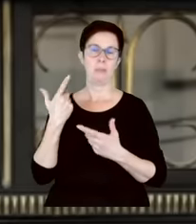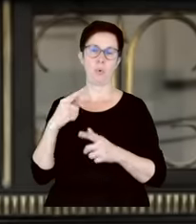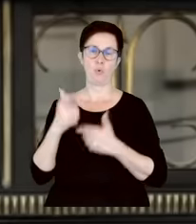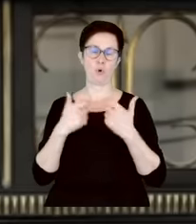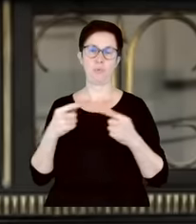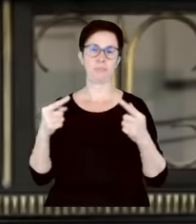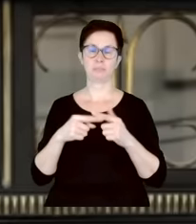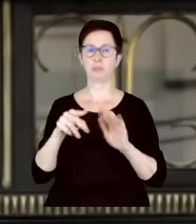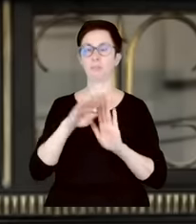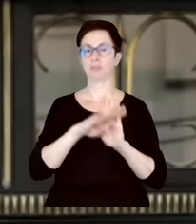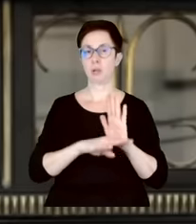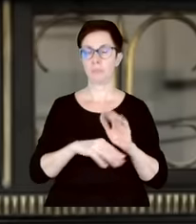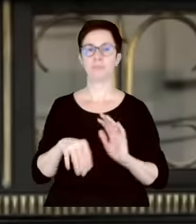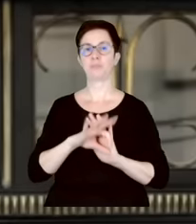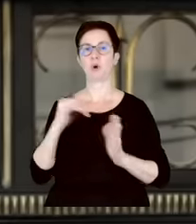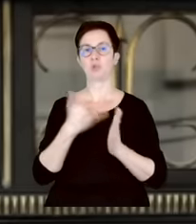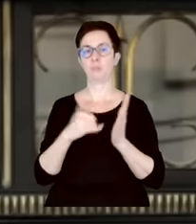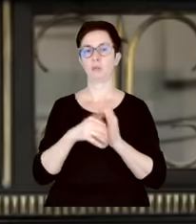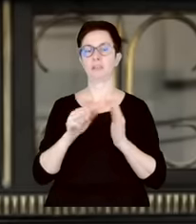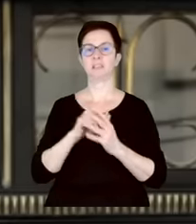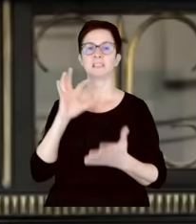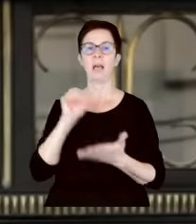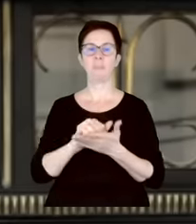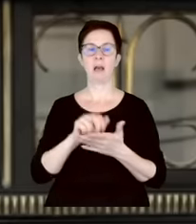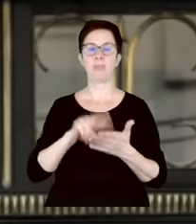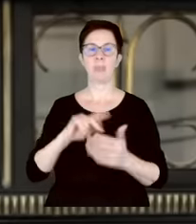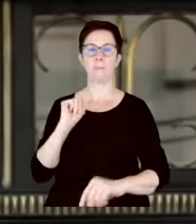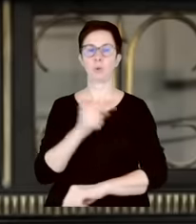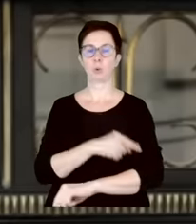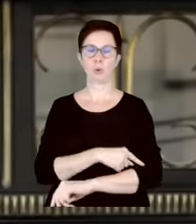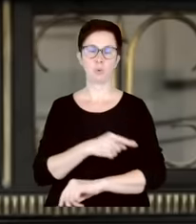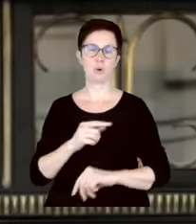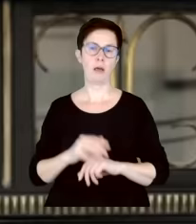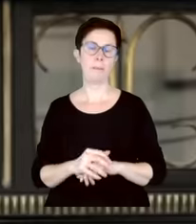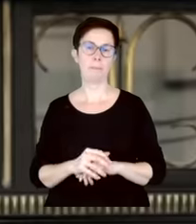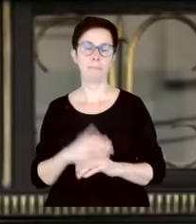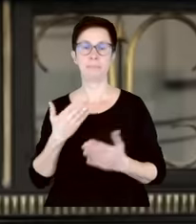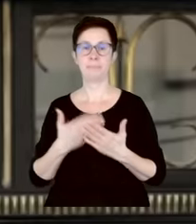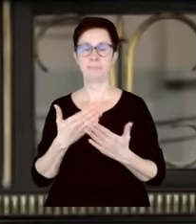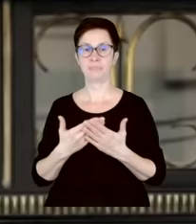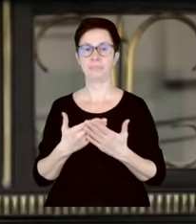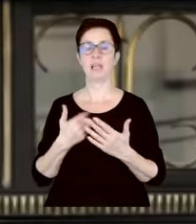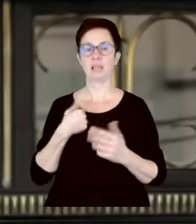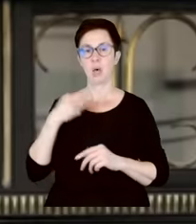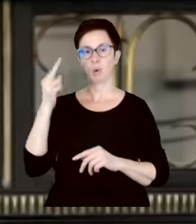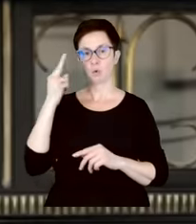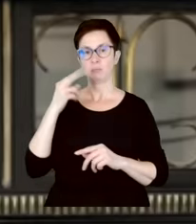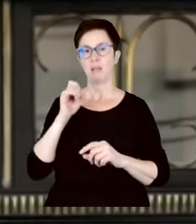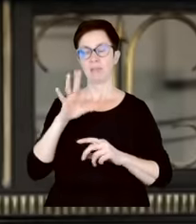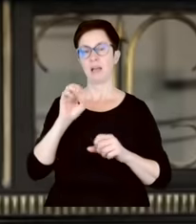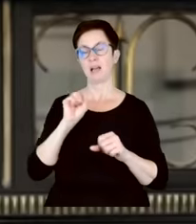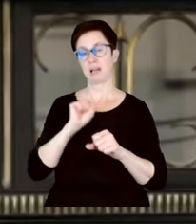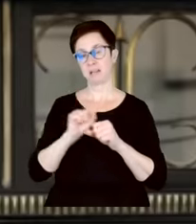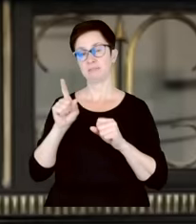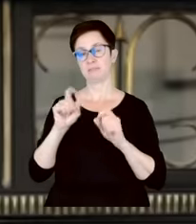Mamy od piątku zamach, niesamowity zamach na prokuraturę. W związku z powrótkiem ja rozumiem, taka jest arytmetyka w Sejmie, że